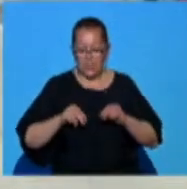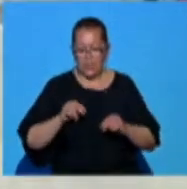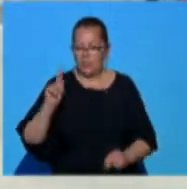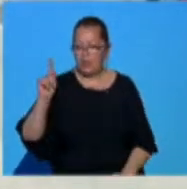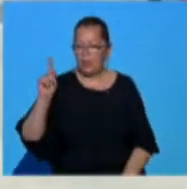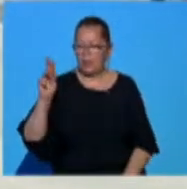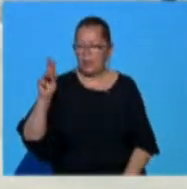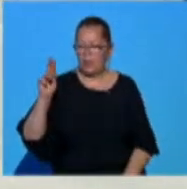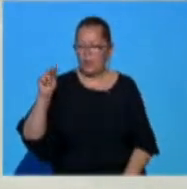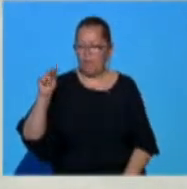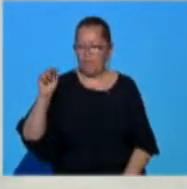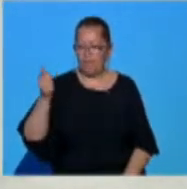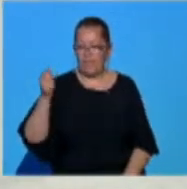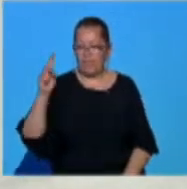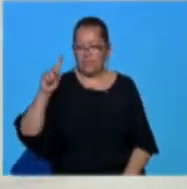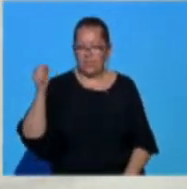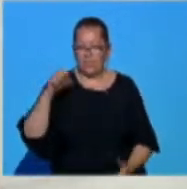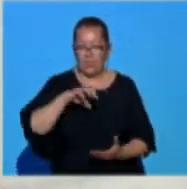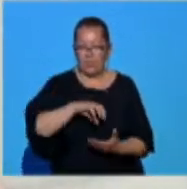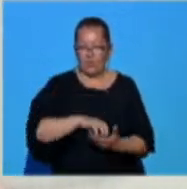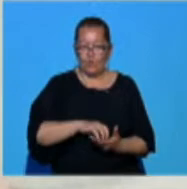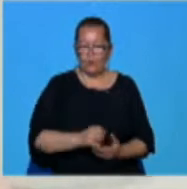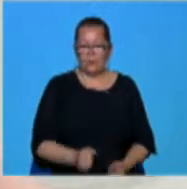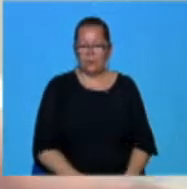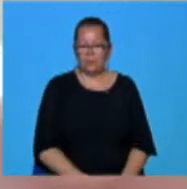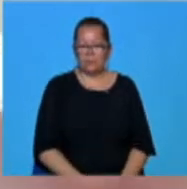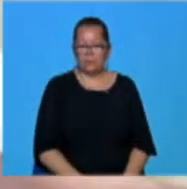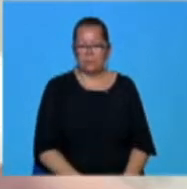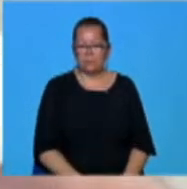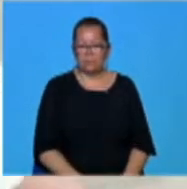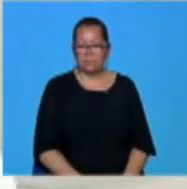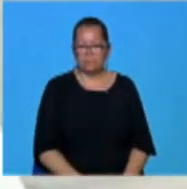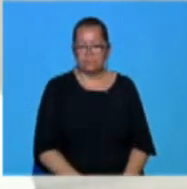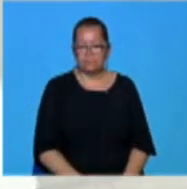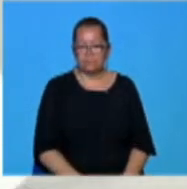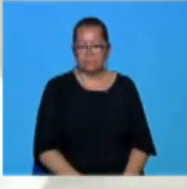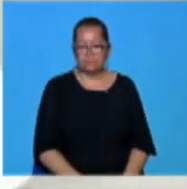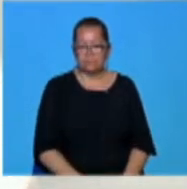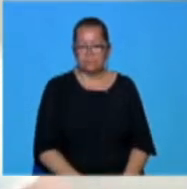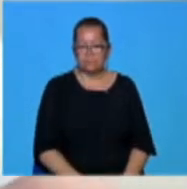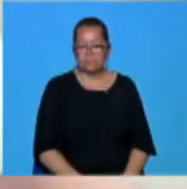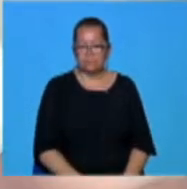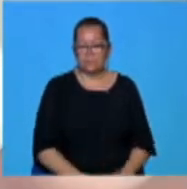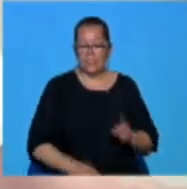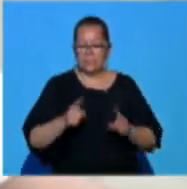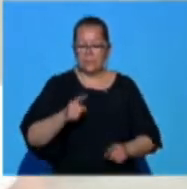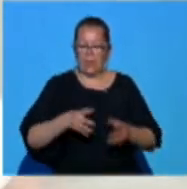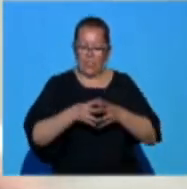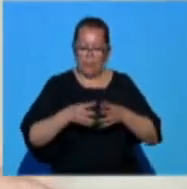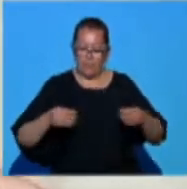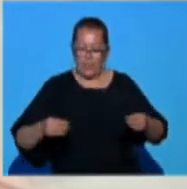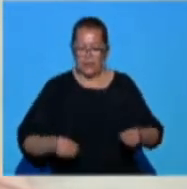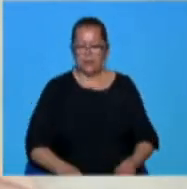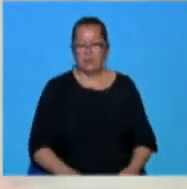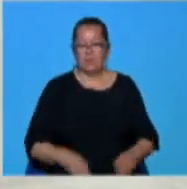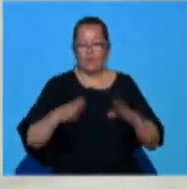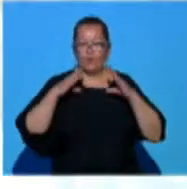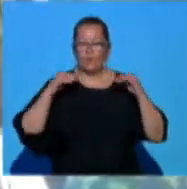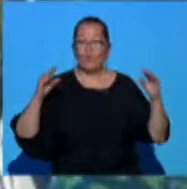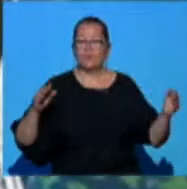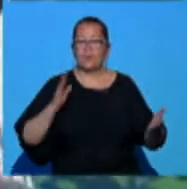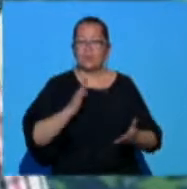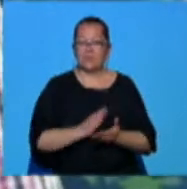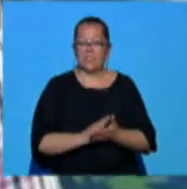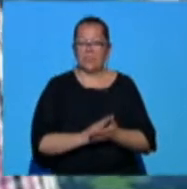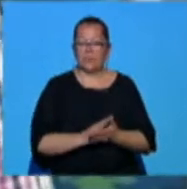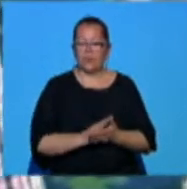vă dați seama, pe lângă grupă mai pică și alte zile de concediu și alte drepturi.